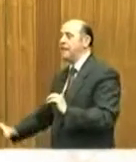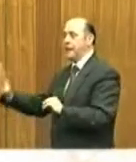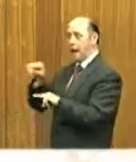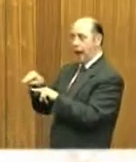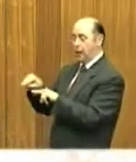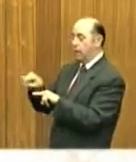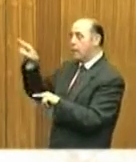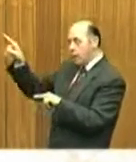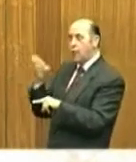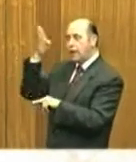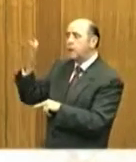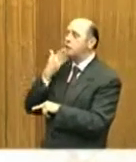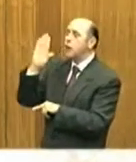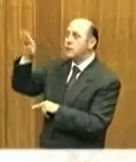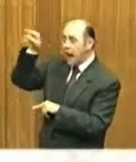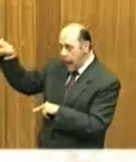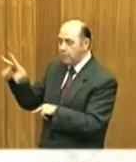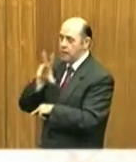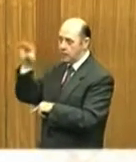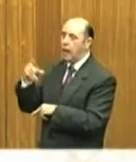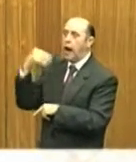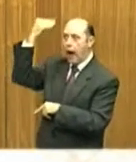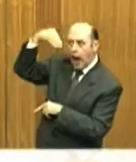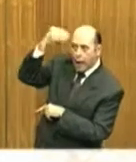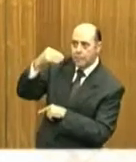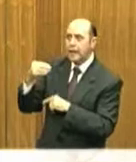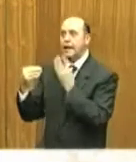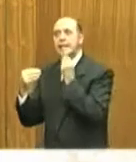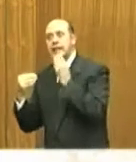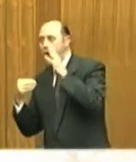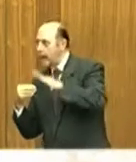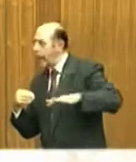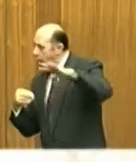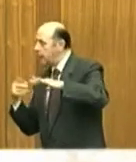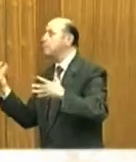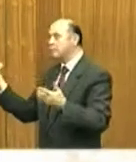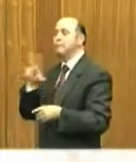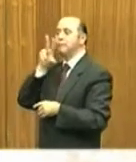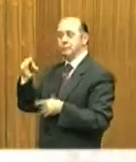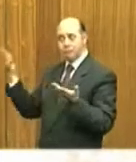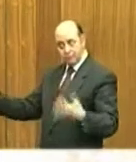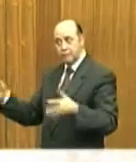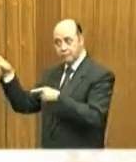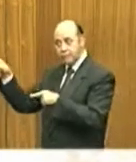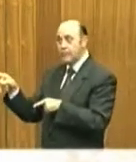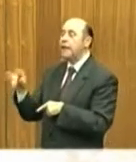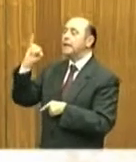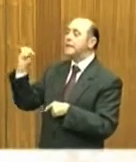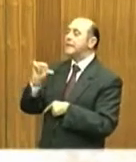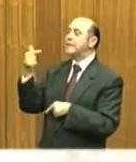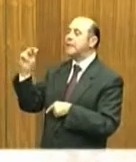L'ha fatto a Gerusalemme, parlando ad arabi ed israeliani. L'ha fatto ad Istanbul, in un discorso in cui ha voluto